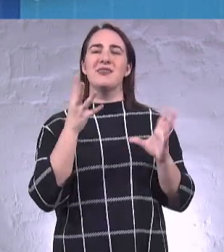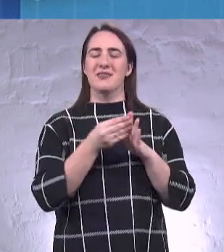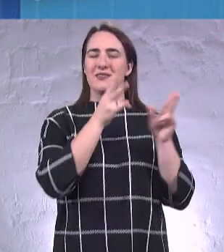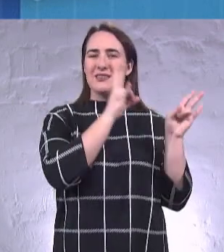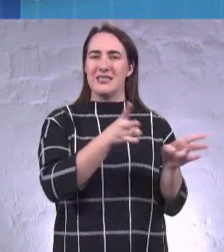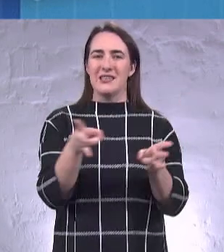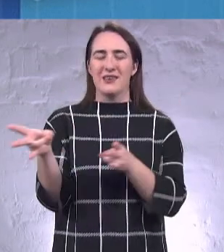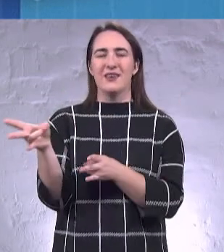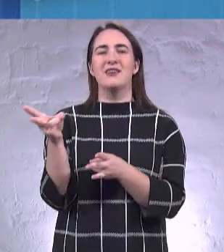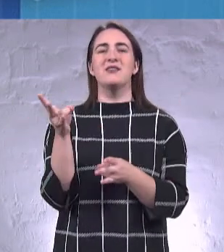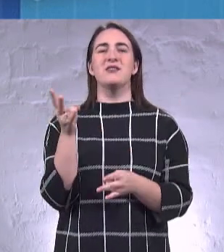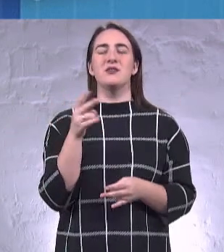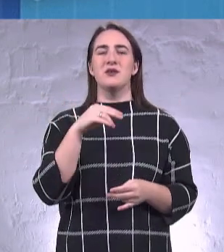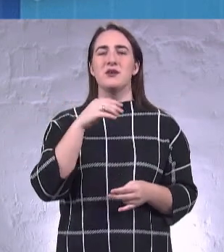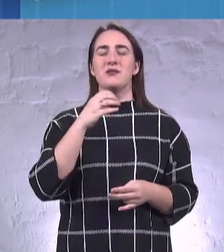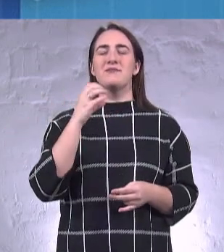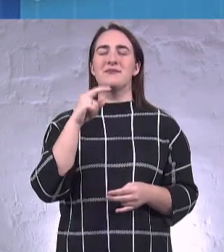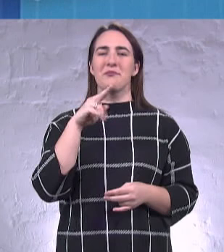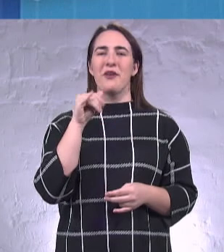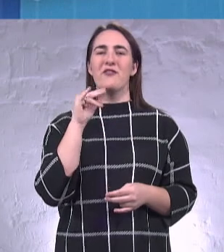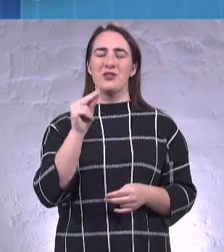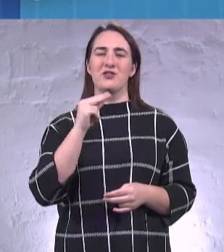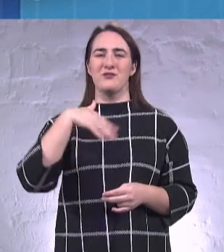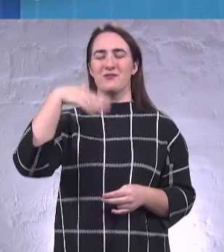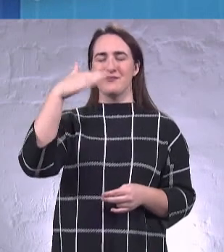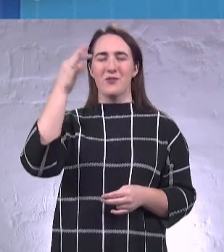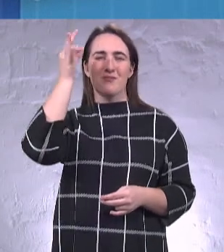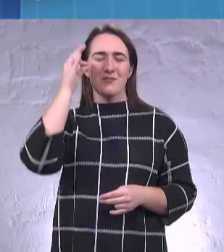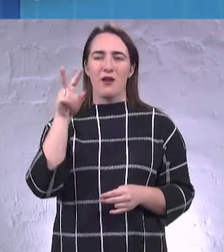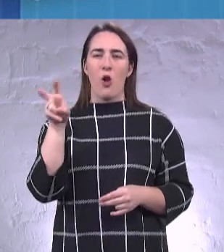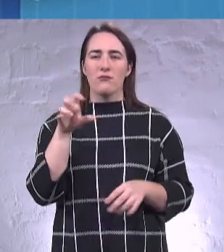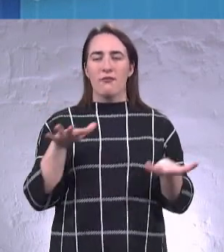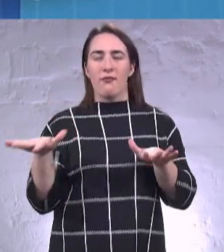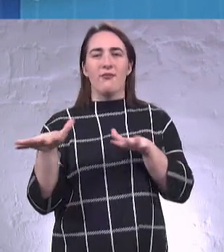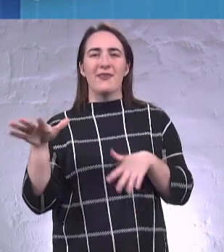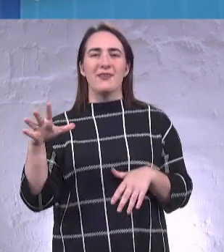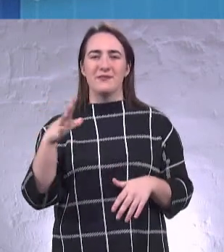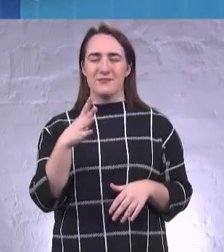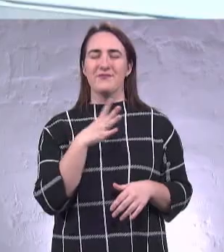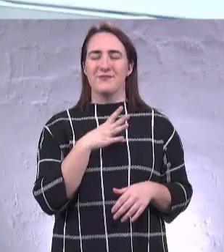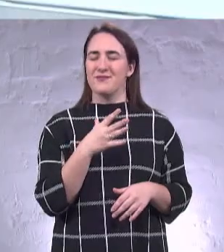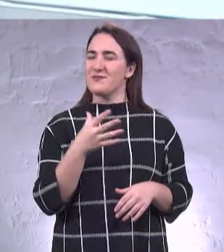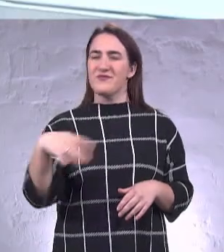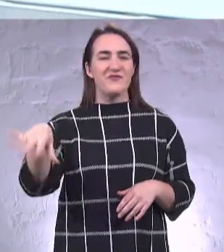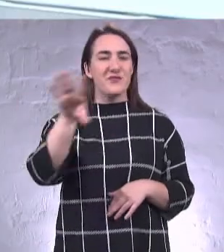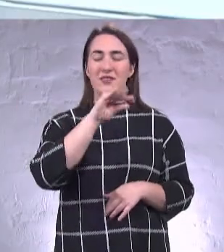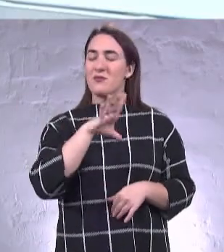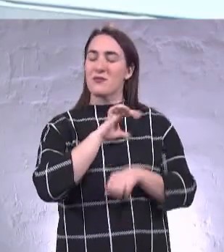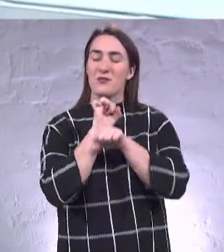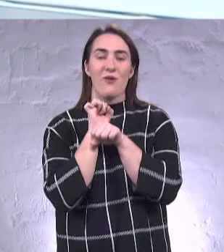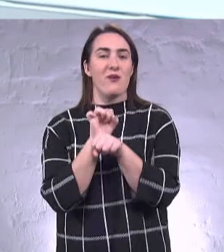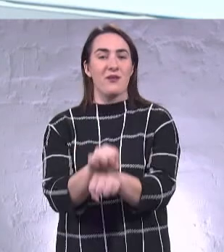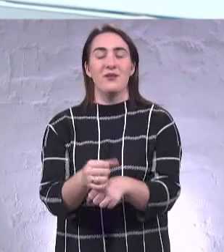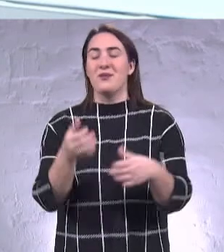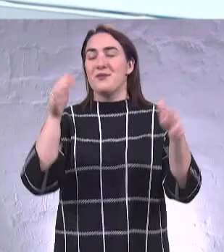Півночі Одеської області, Ожеледиця, пам'ятаєте, тоді. Коли все стояло, всі стояли. Це проблема